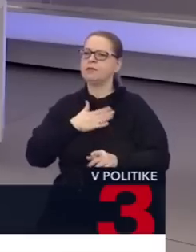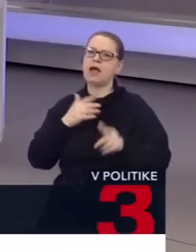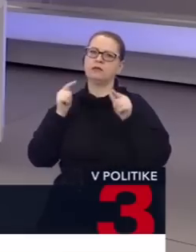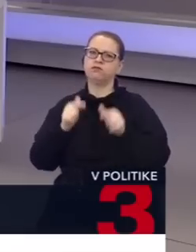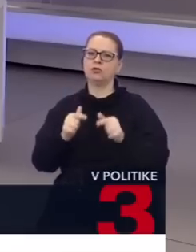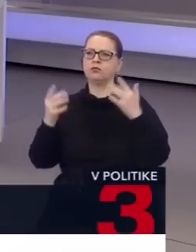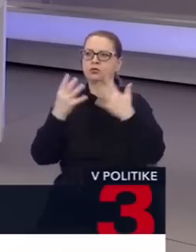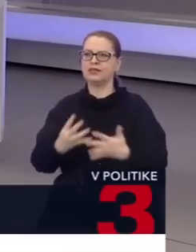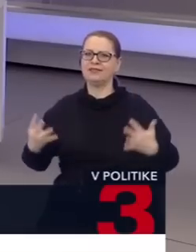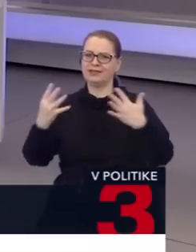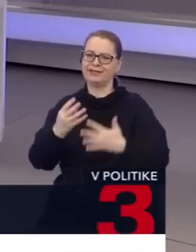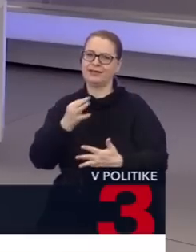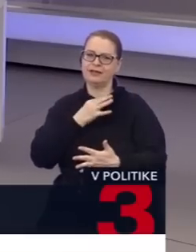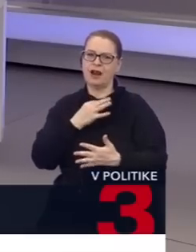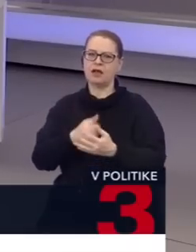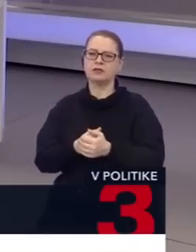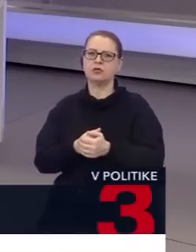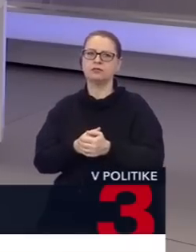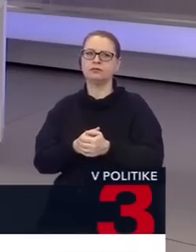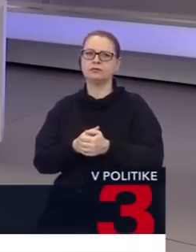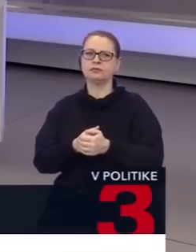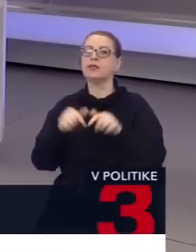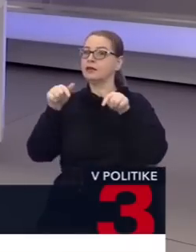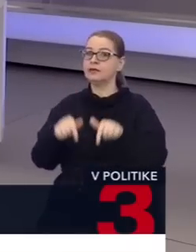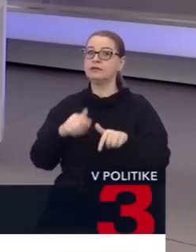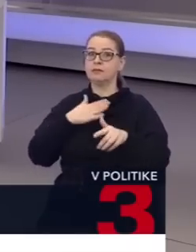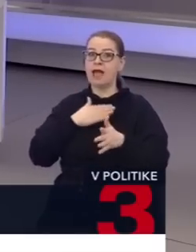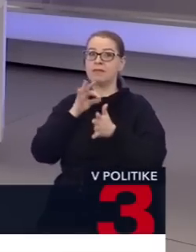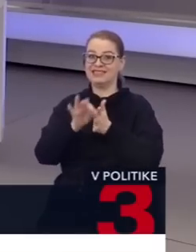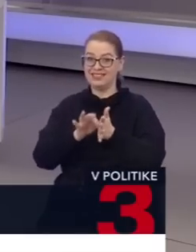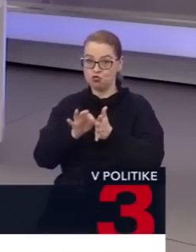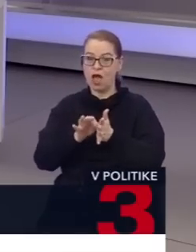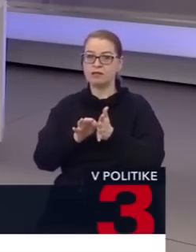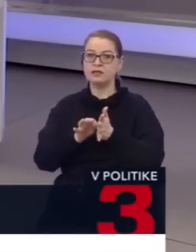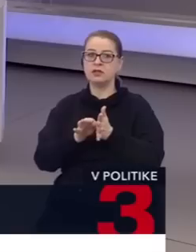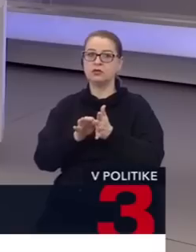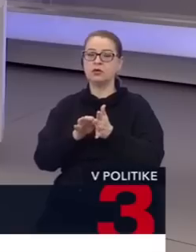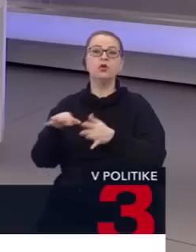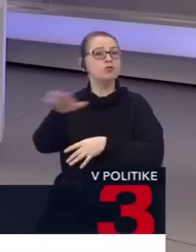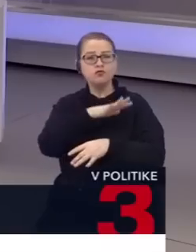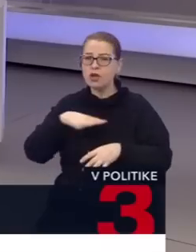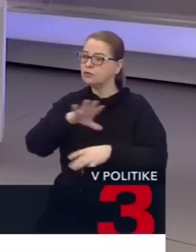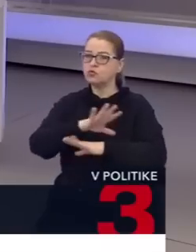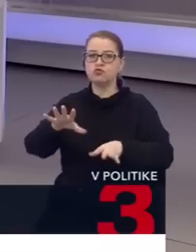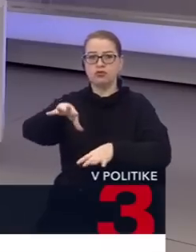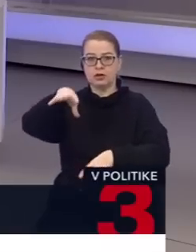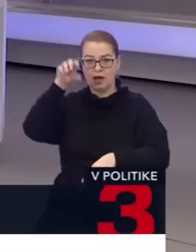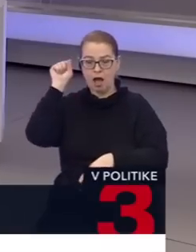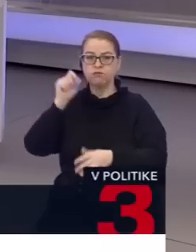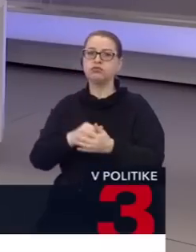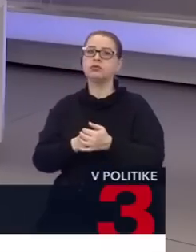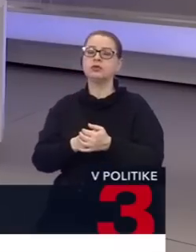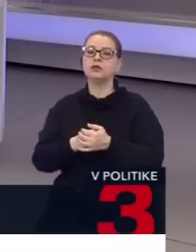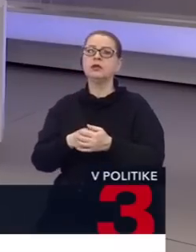treba si uvedomiť, že dnes už sme naozaj v situácii, kde už všetci chápu, a myslím si, že aj koaliční partnery